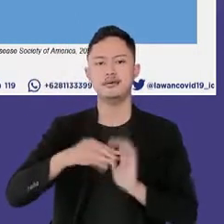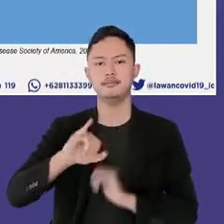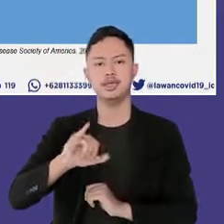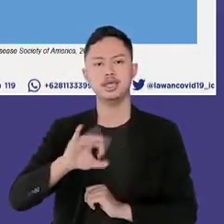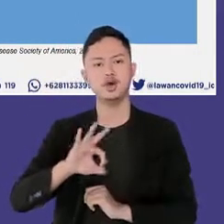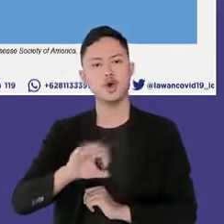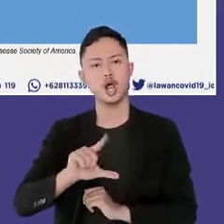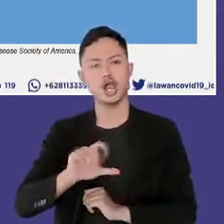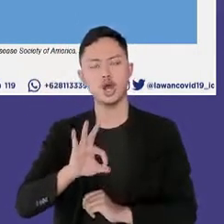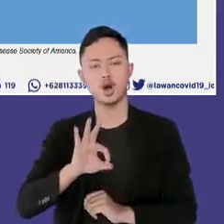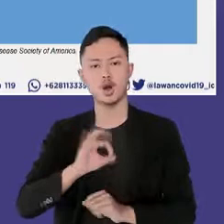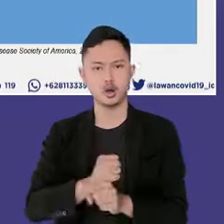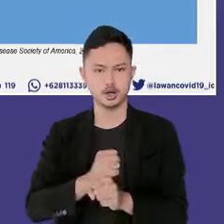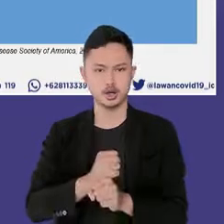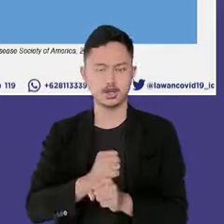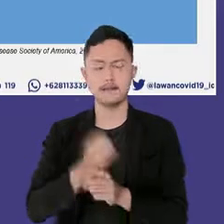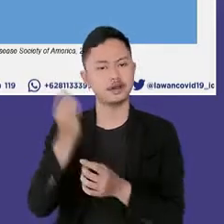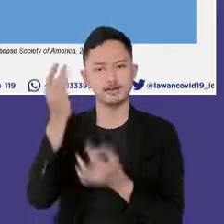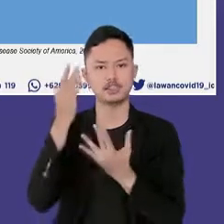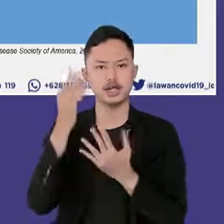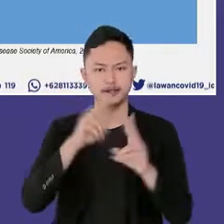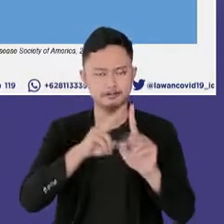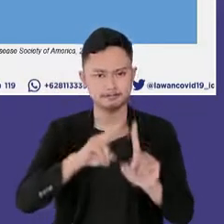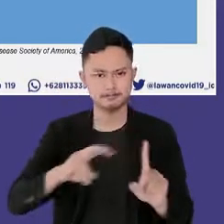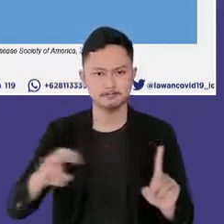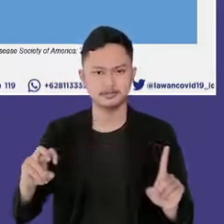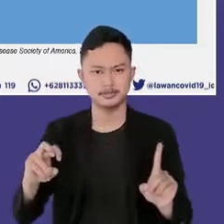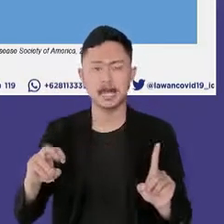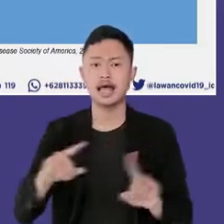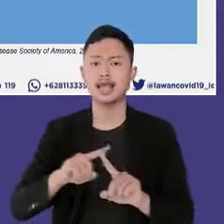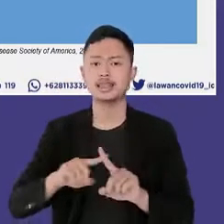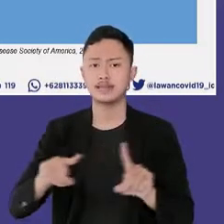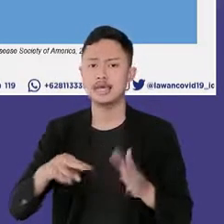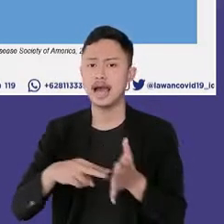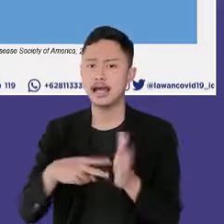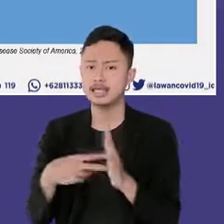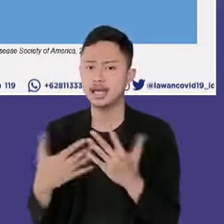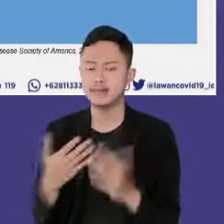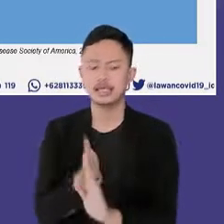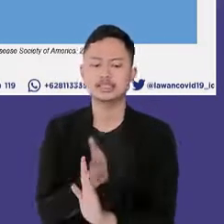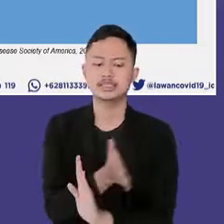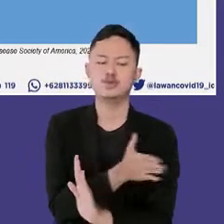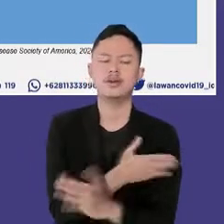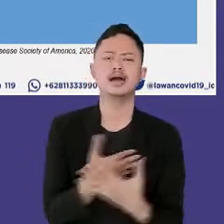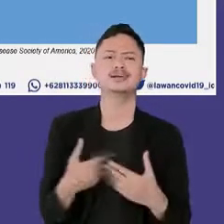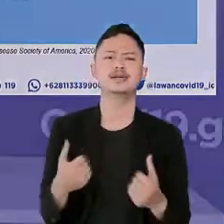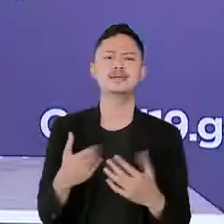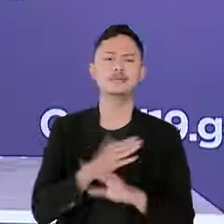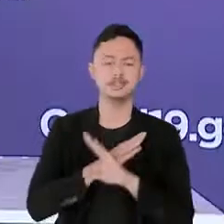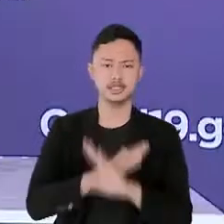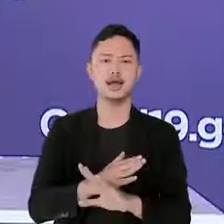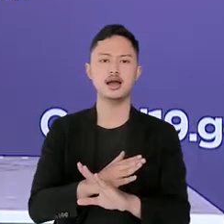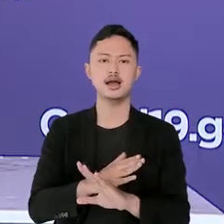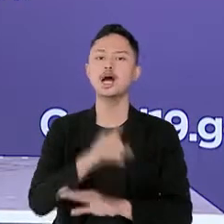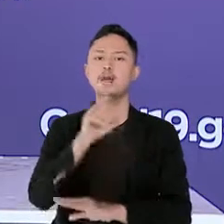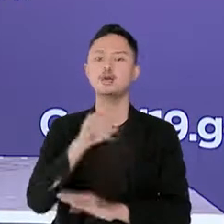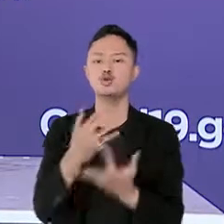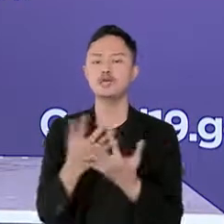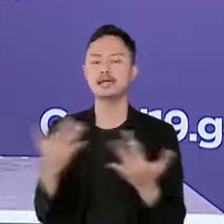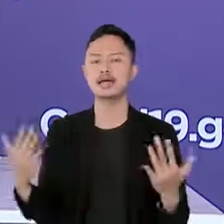untuk lebih fokus melakukan antisipasi penularan di setiap tahap kegiatan masyarakat secara kolektif